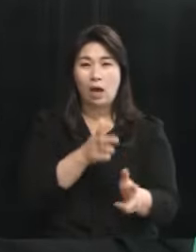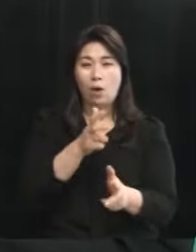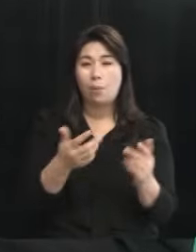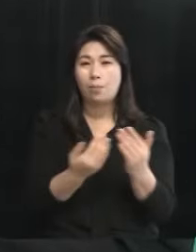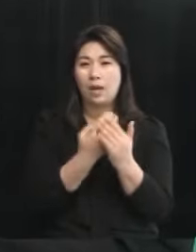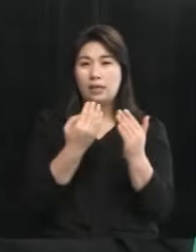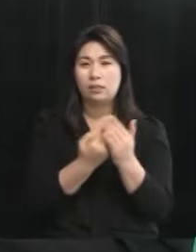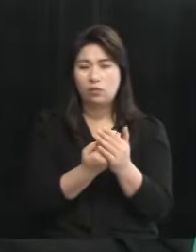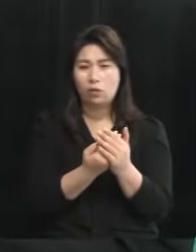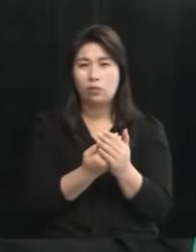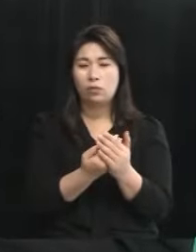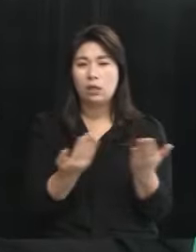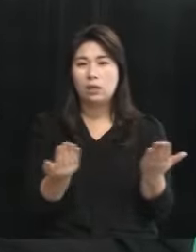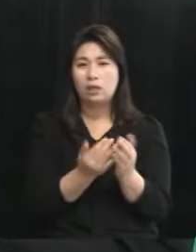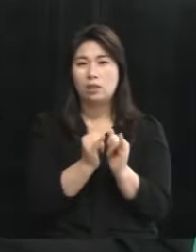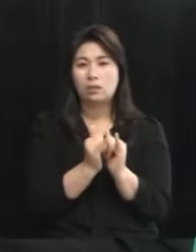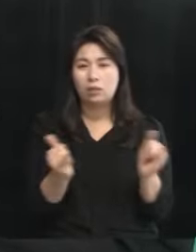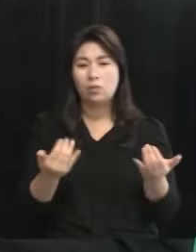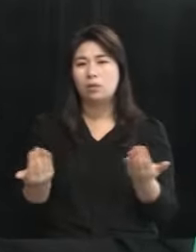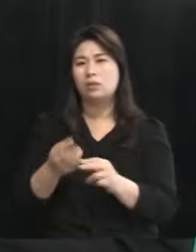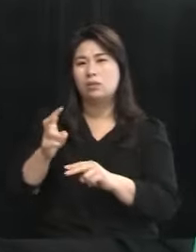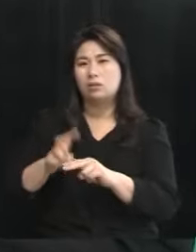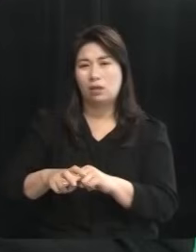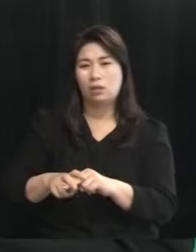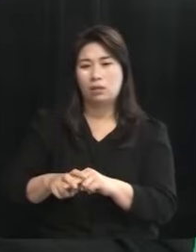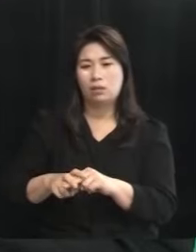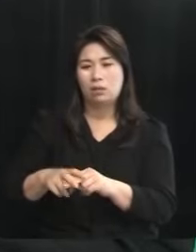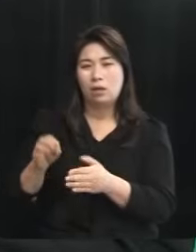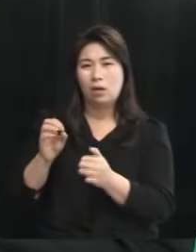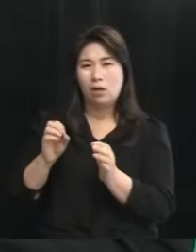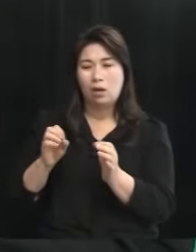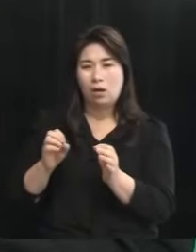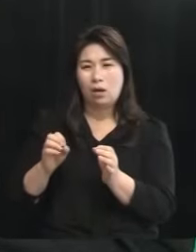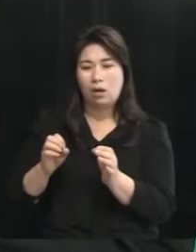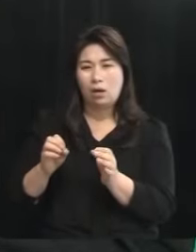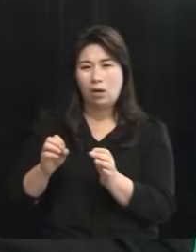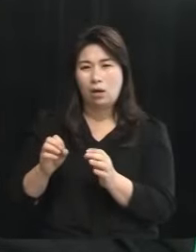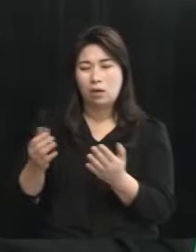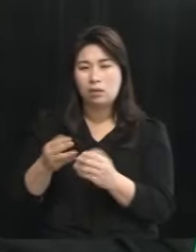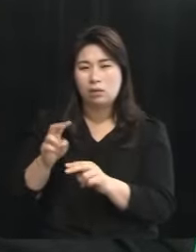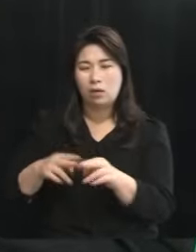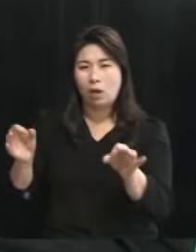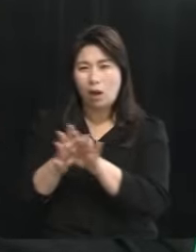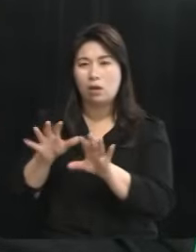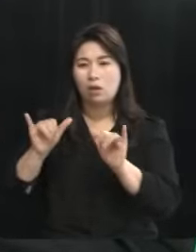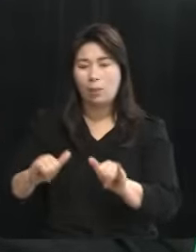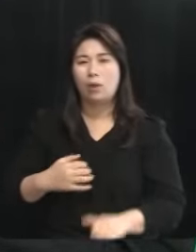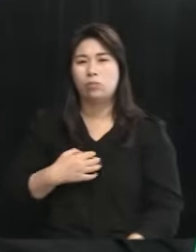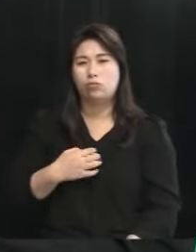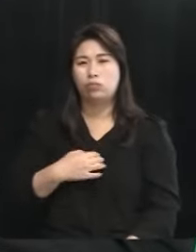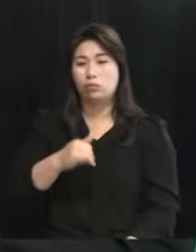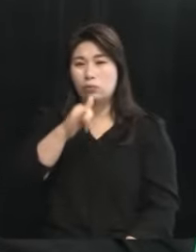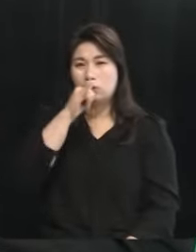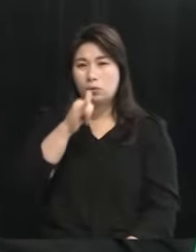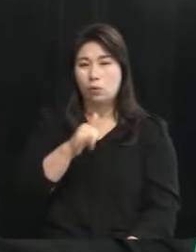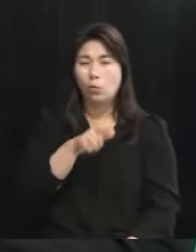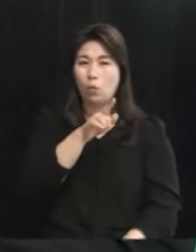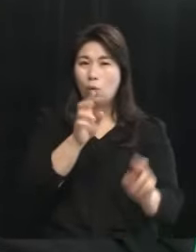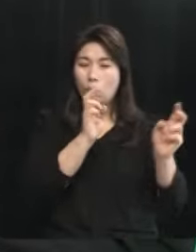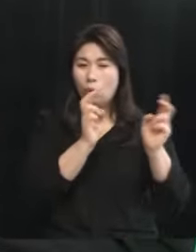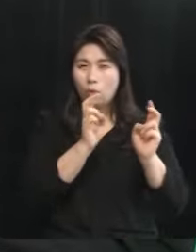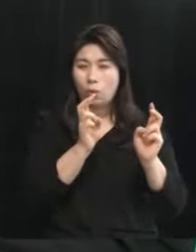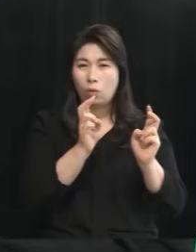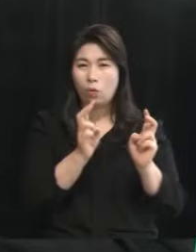발전업계에 종사하시는 분들이 일자리를 잃을 수 있다는 불만을 갖고 계시고 해당 기업의 산업